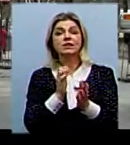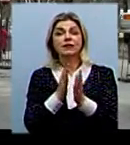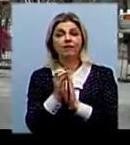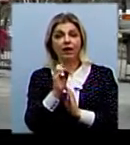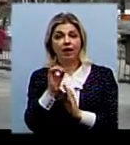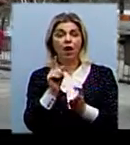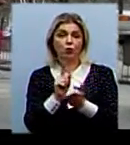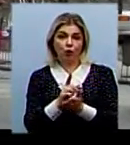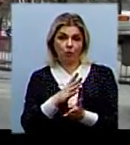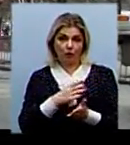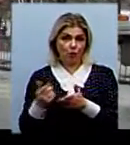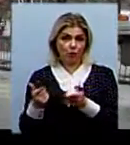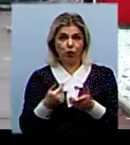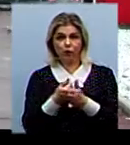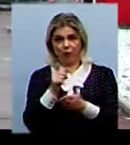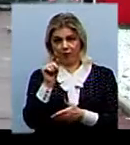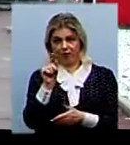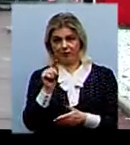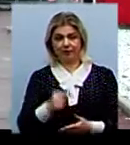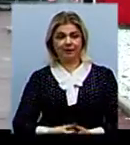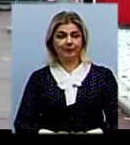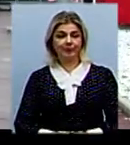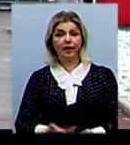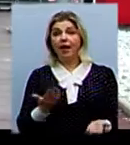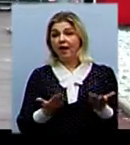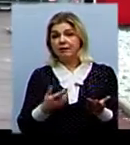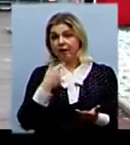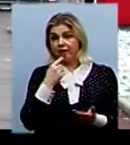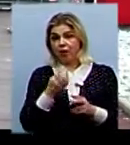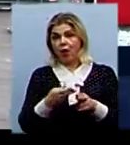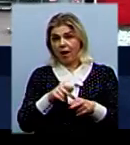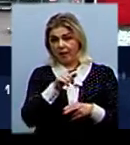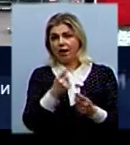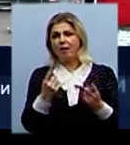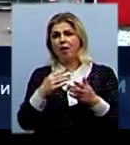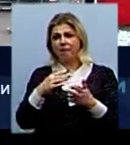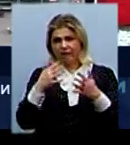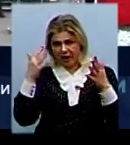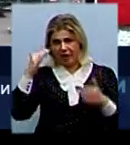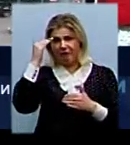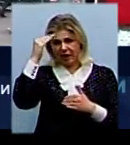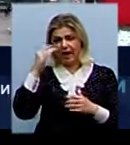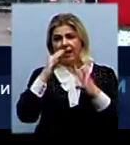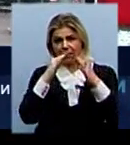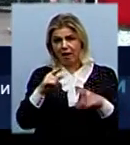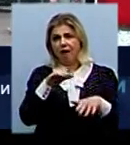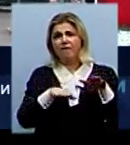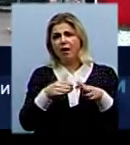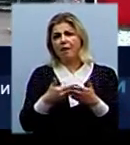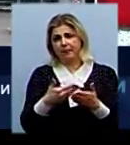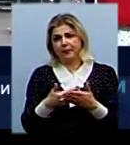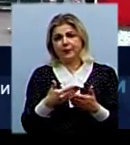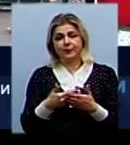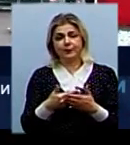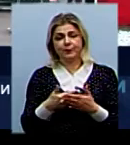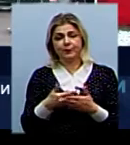має бути готова до понеділка. Якщо казати про цю ялинку велику, яка стоїть на вулиці Соборній, її вага орієнтовно десь